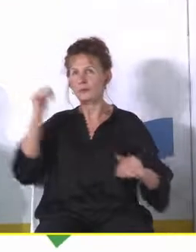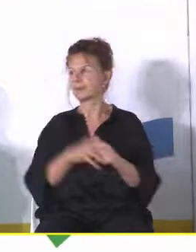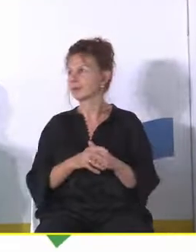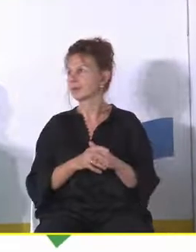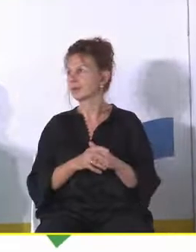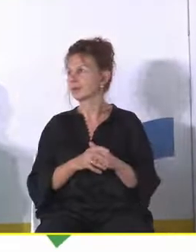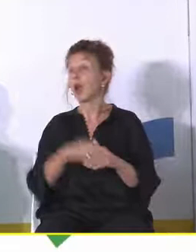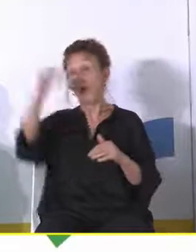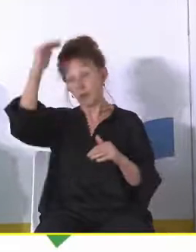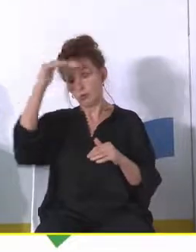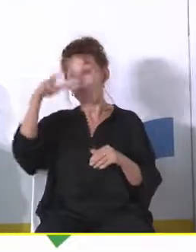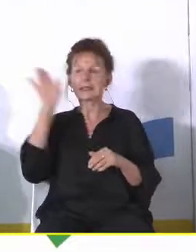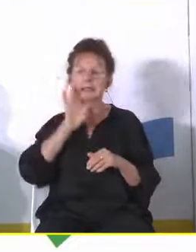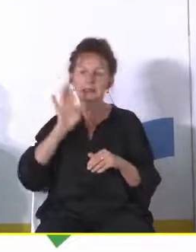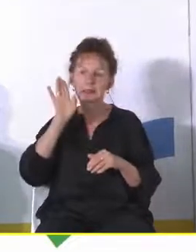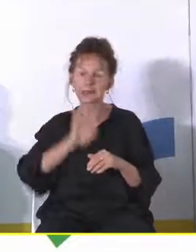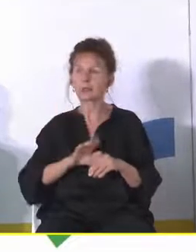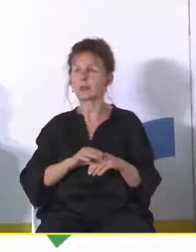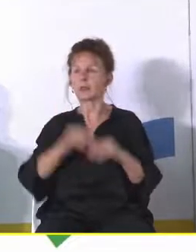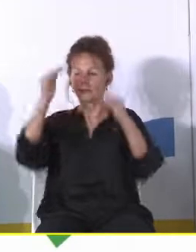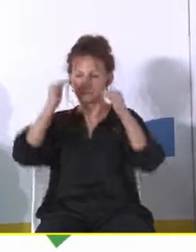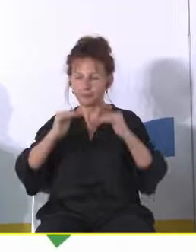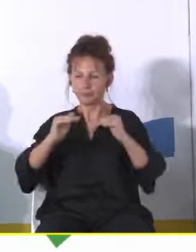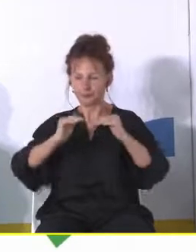od góry no tak ale tak od góry